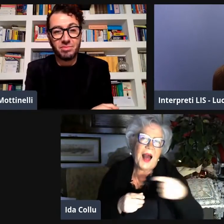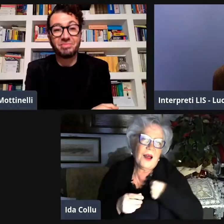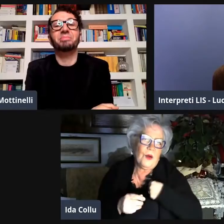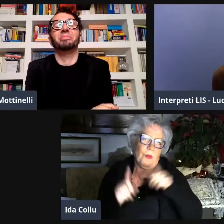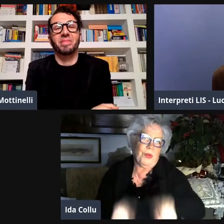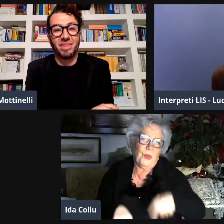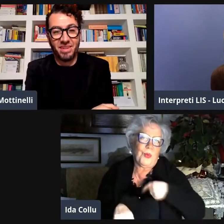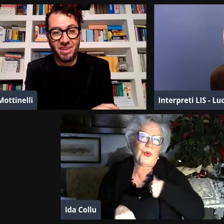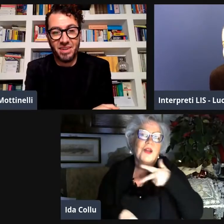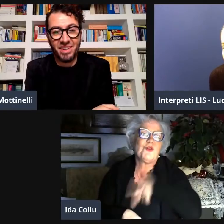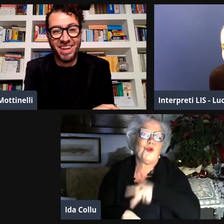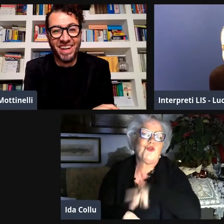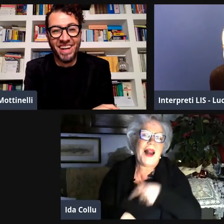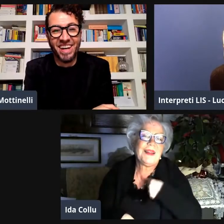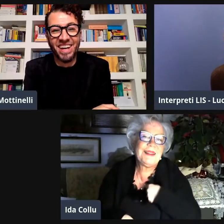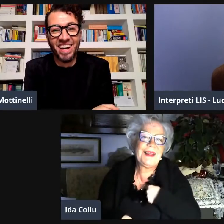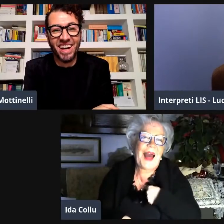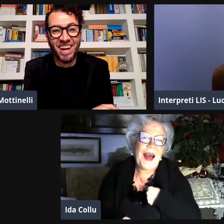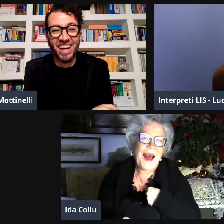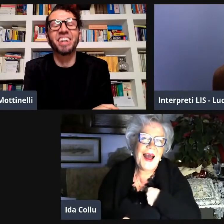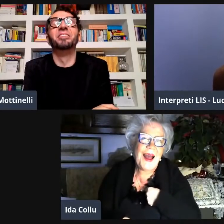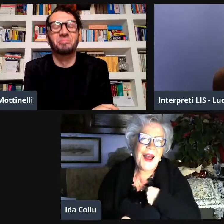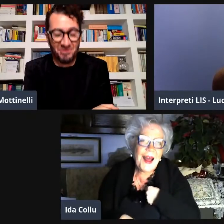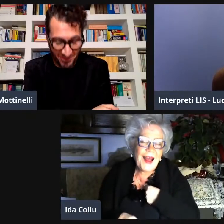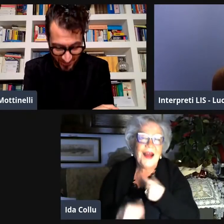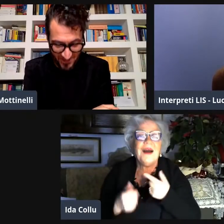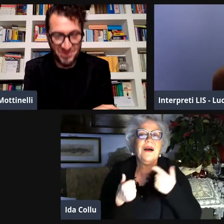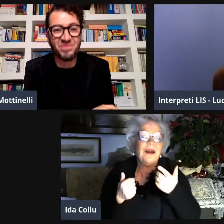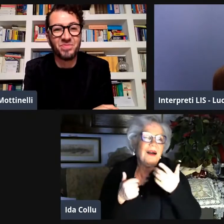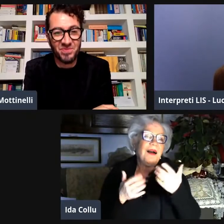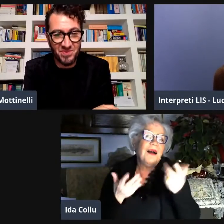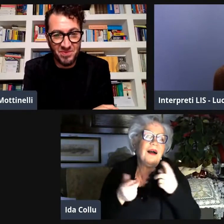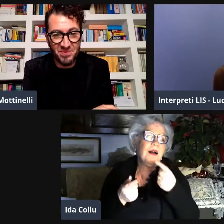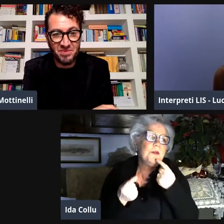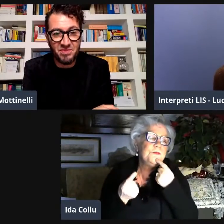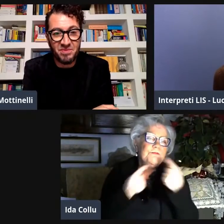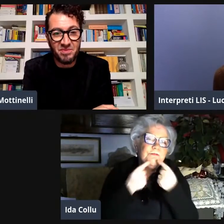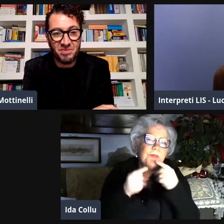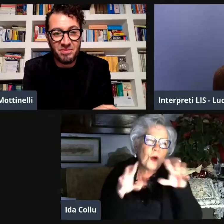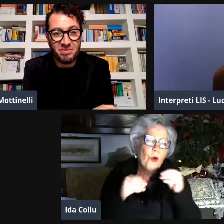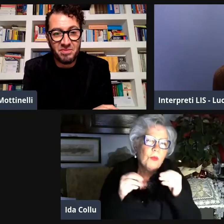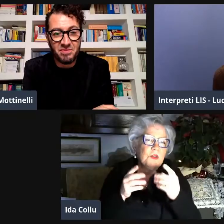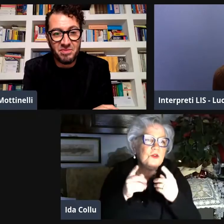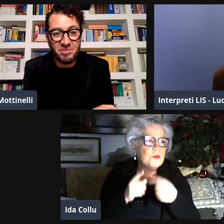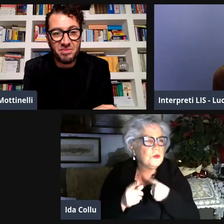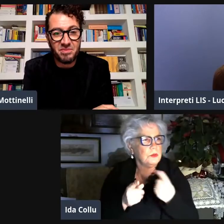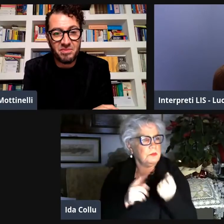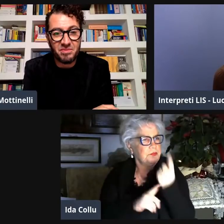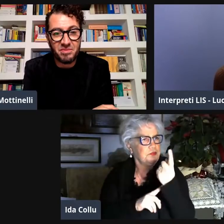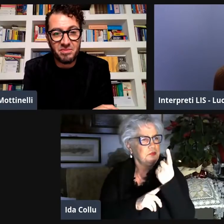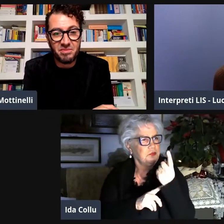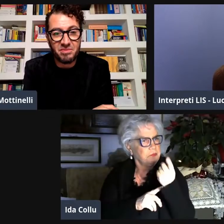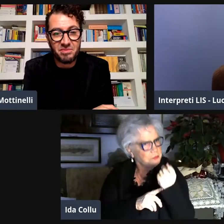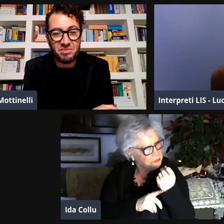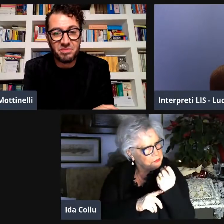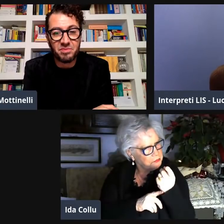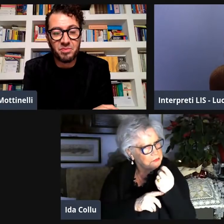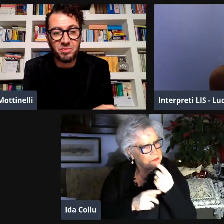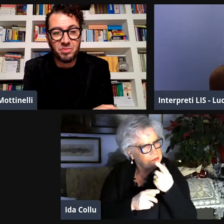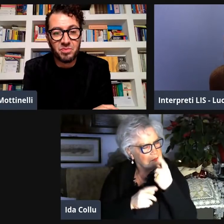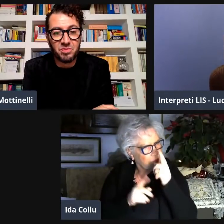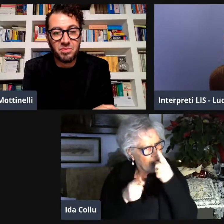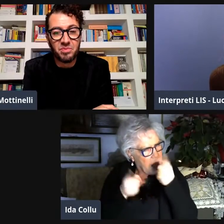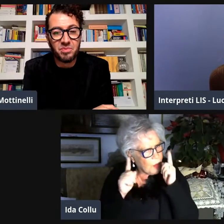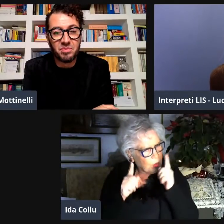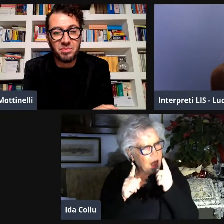lui era di sinistra e anch'io, ero socialista. E quindi abbiamo iniziato a parlare.